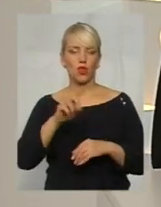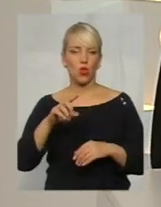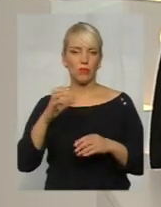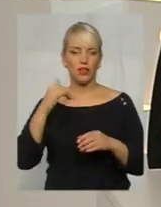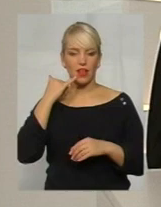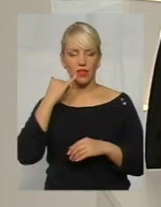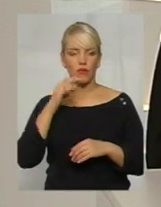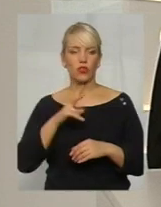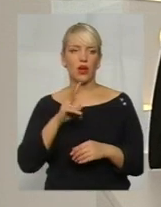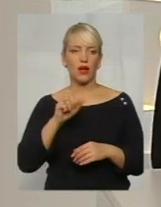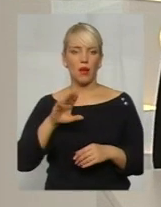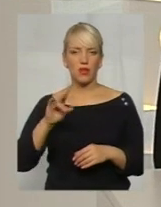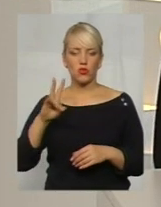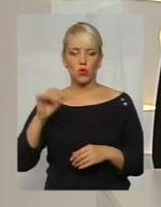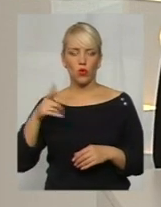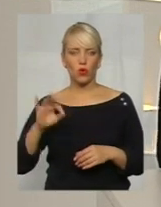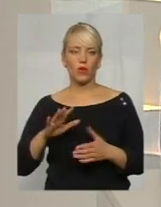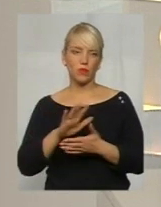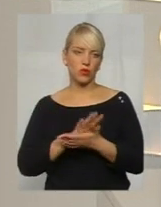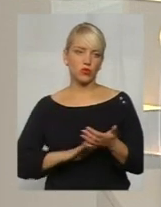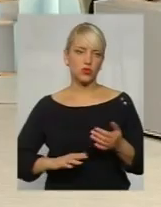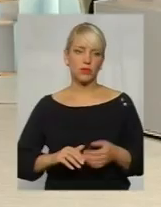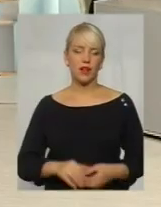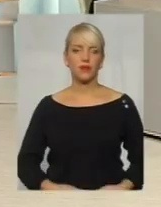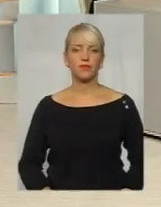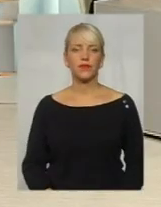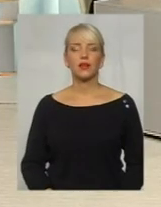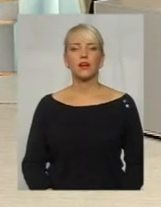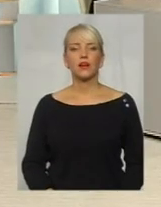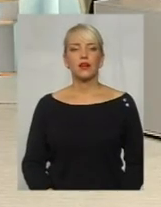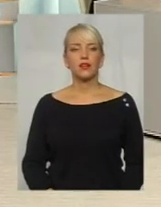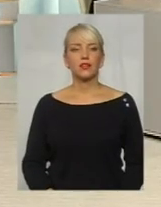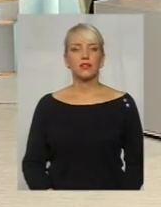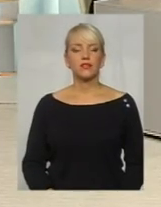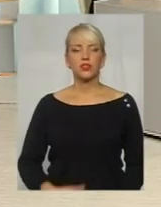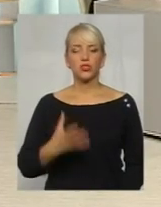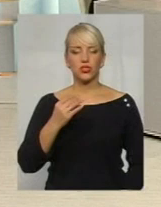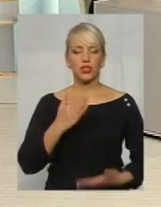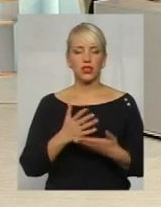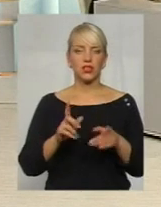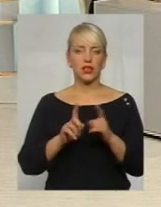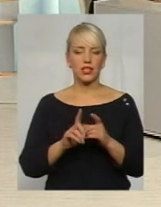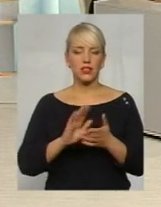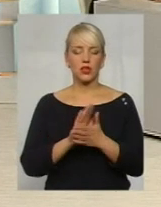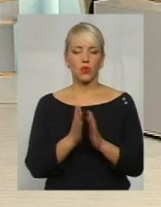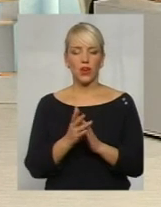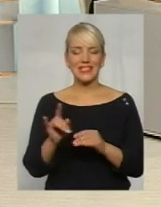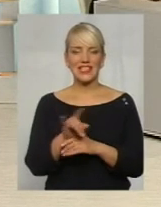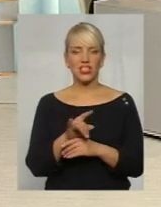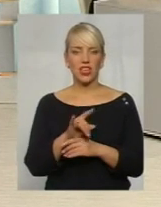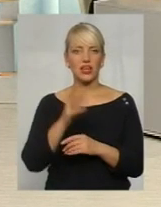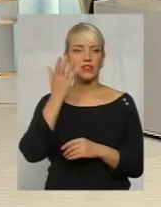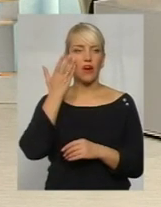пана Камінського, а ми продовжуємо далі. Пане Валерії, ще є така ситуація з шахрайством, коли